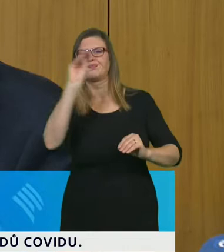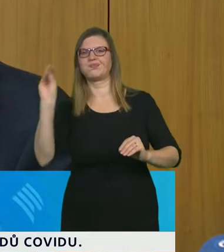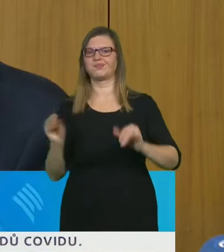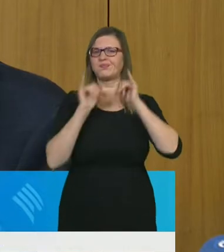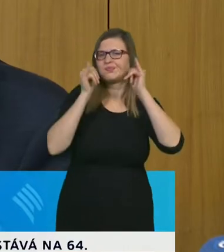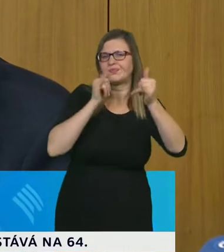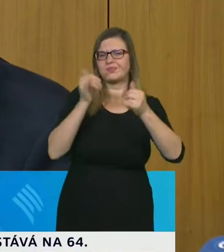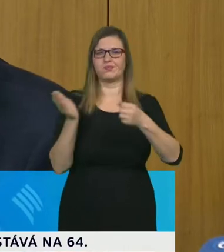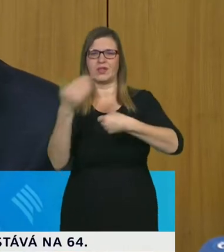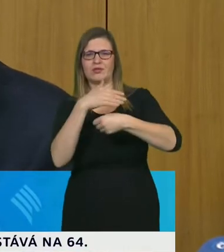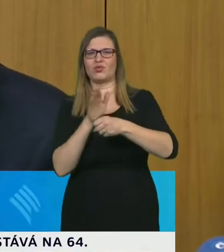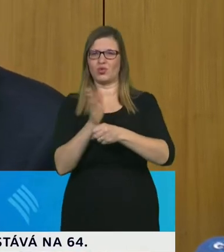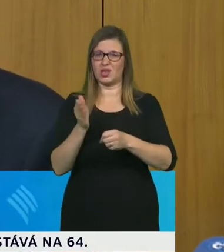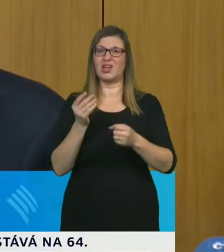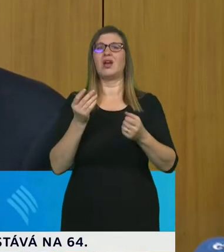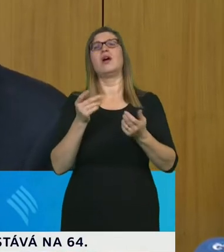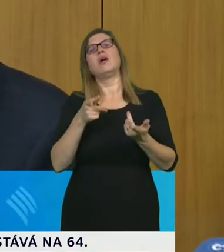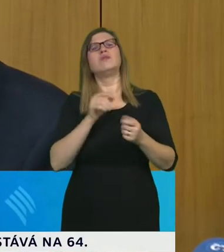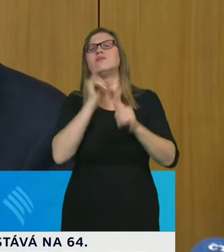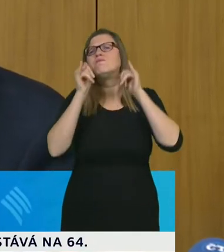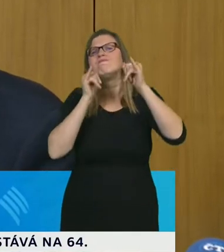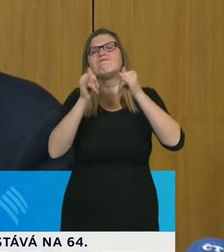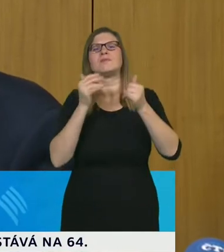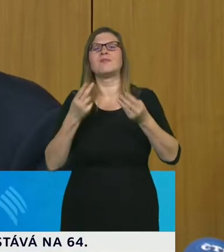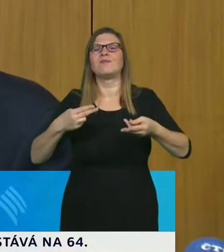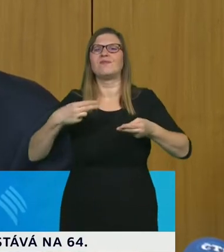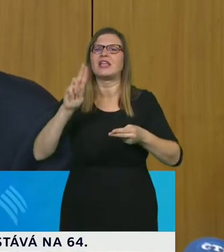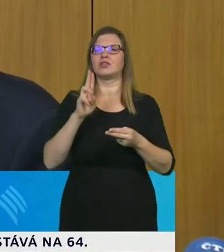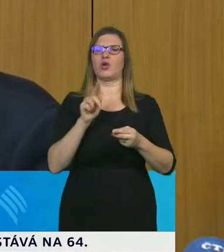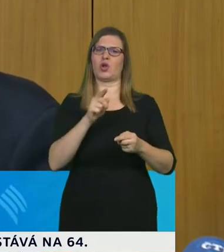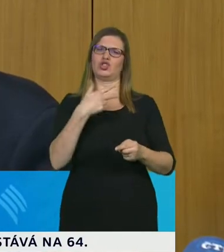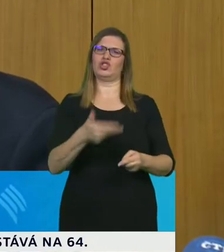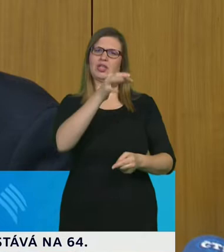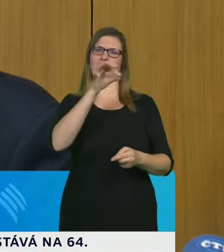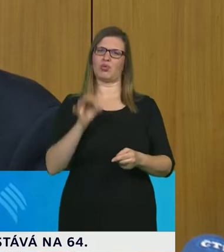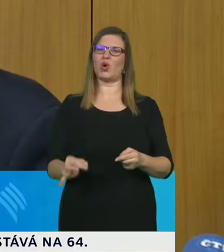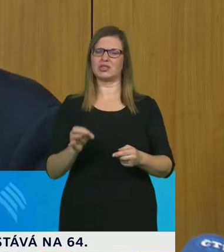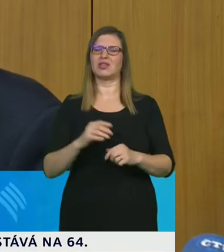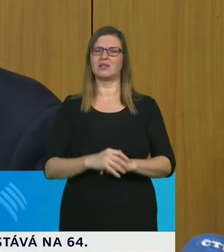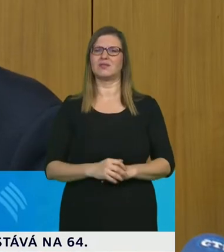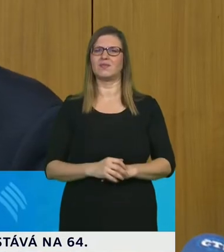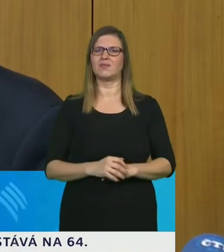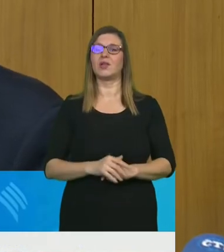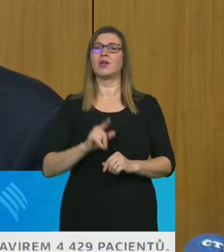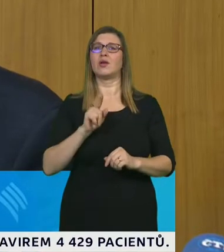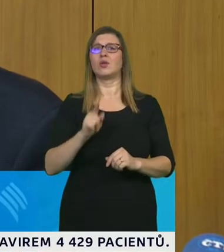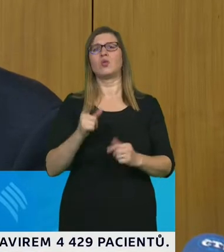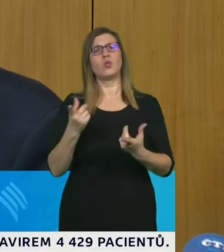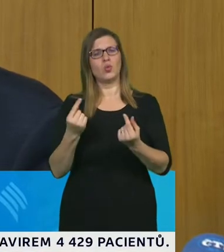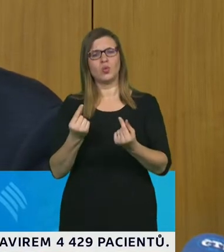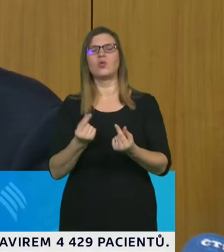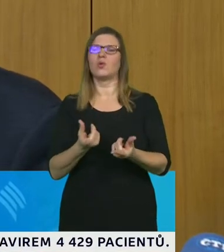pravděpodobně nyní ještě o vyšší procento a je to jenom odpověď na to, jakým způsobem